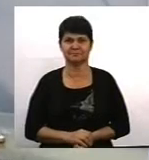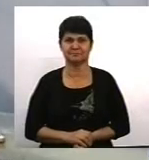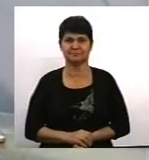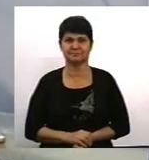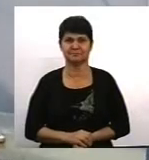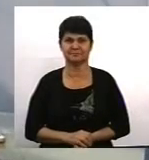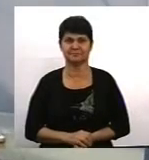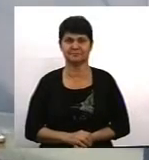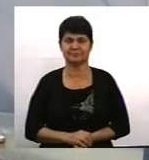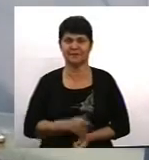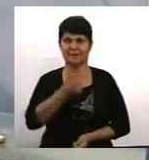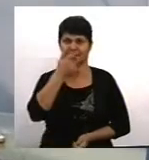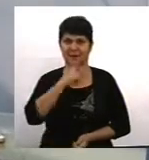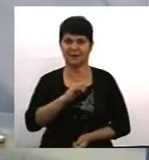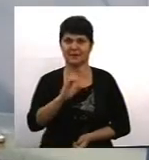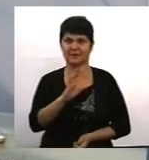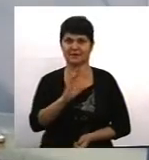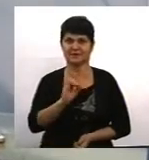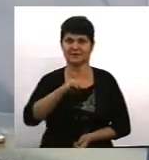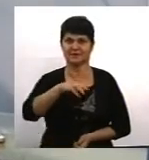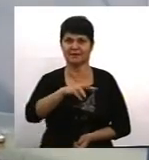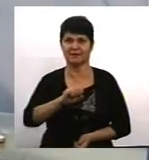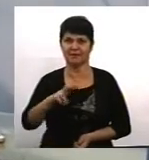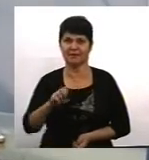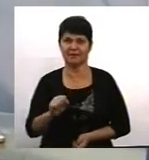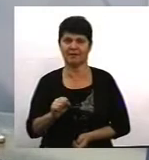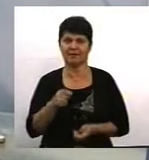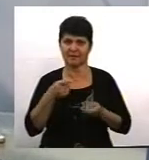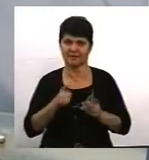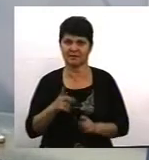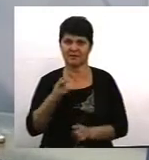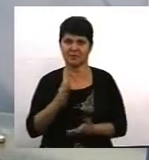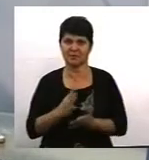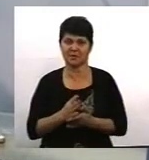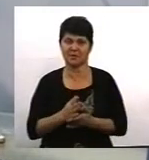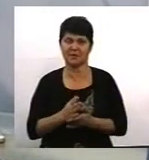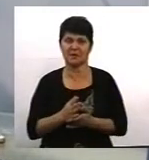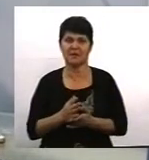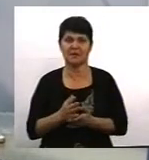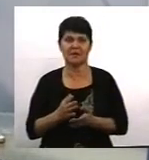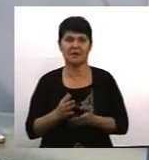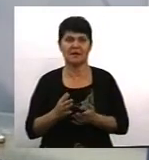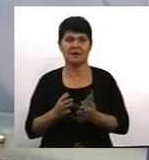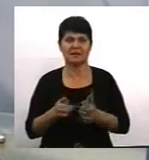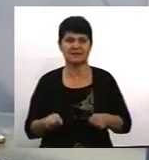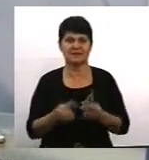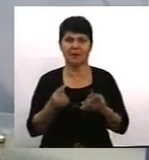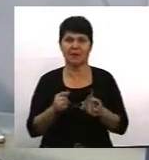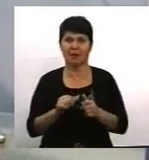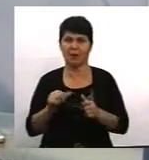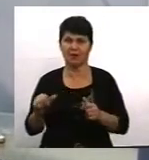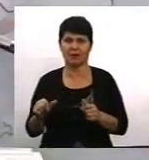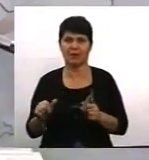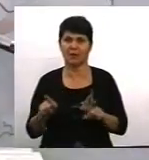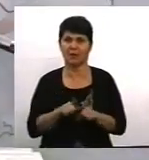Отже, пані Світлане, чи дійсно є необхідність створення окремих таких от груп поліції, аби боротися з домашнім насильством?